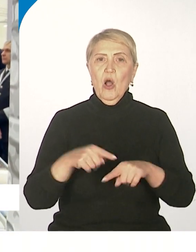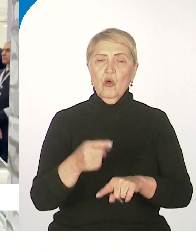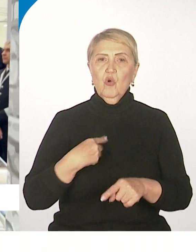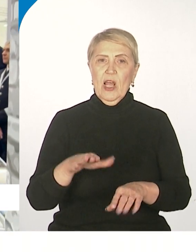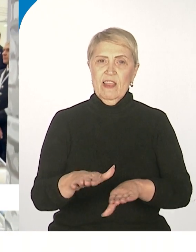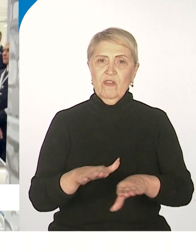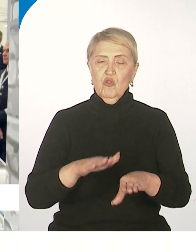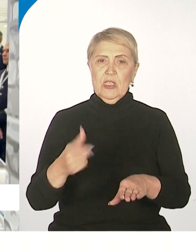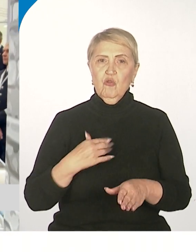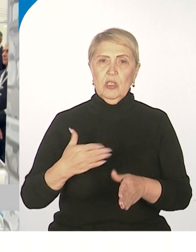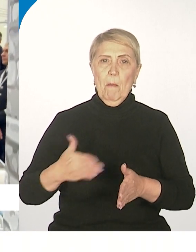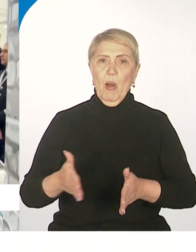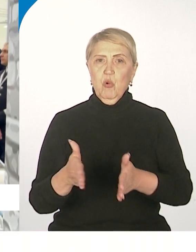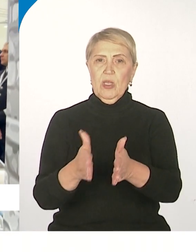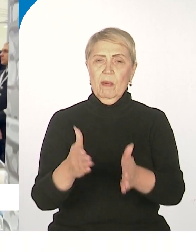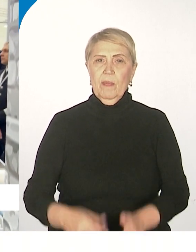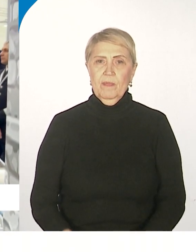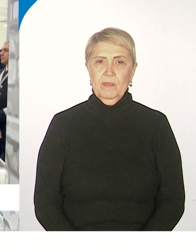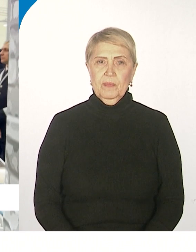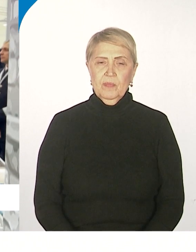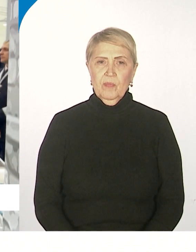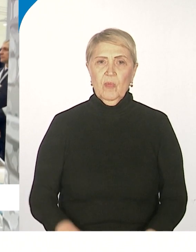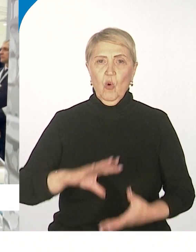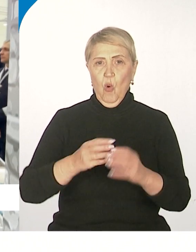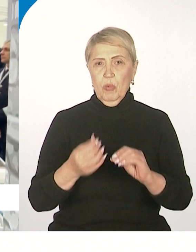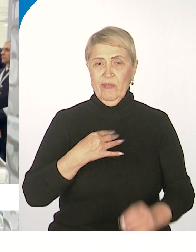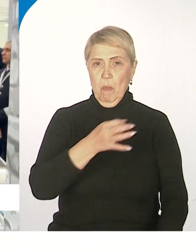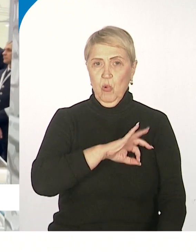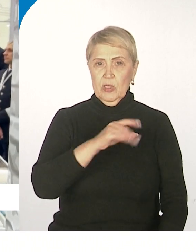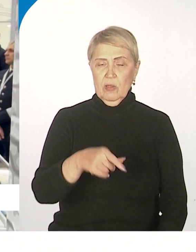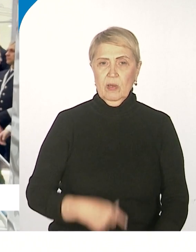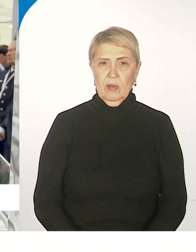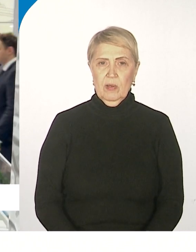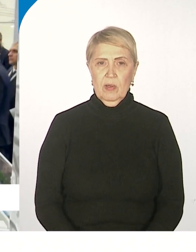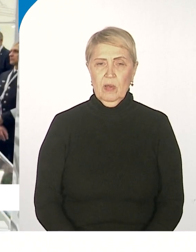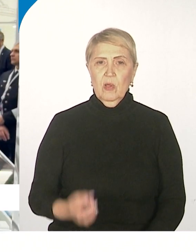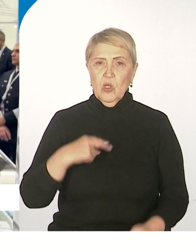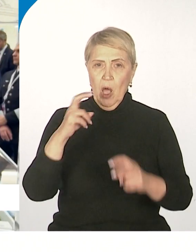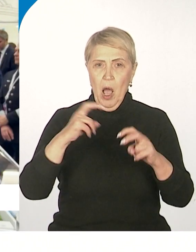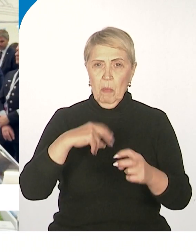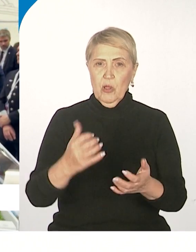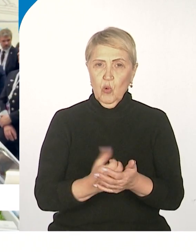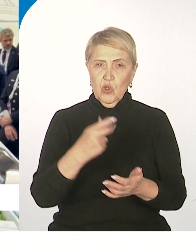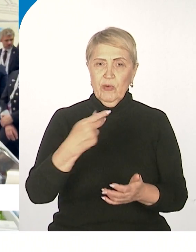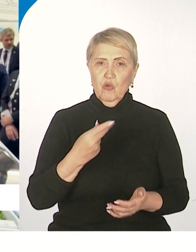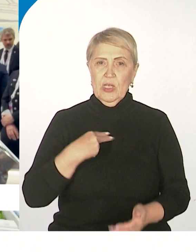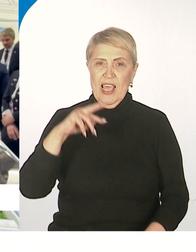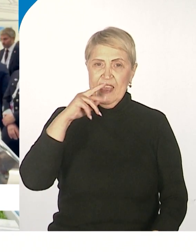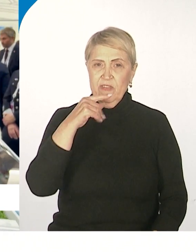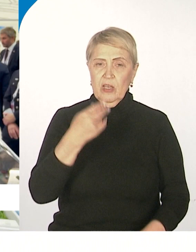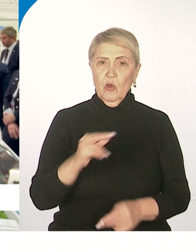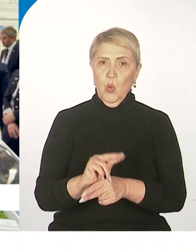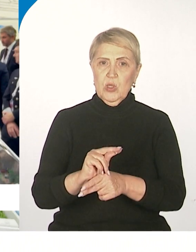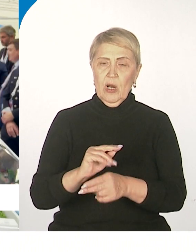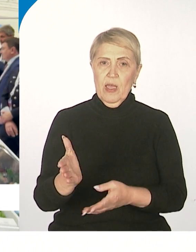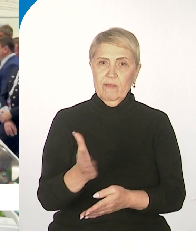путям, ну, в том числе общего пользования в окнах, обнаруживают дефекты, автоматически эти дефекты устраняют, таким